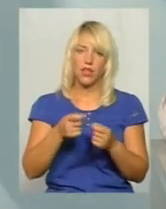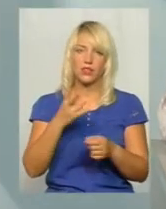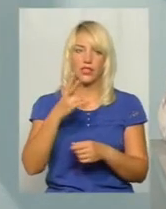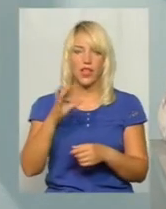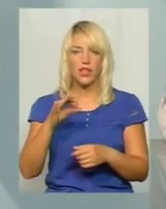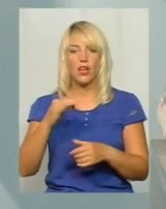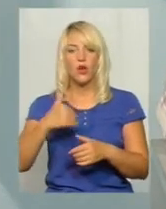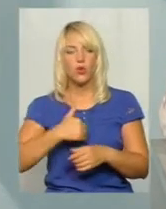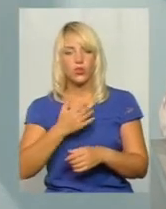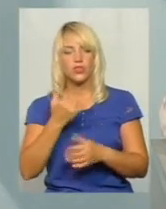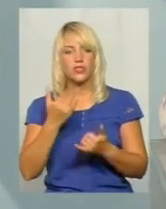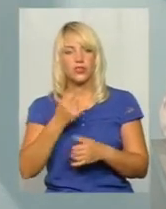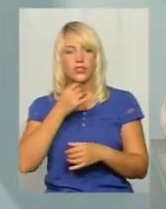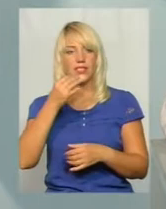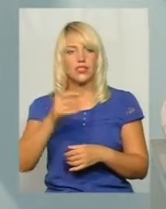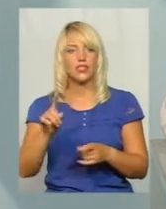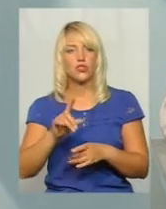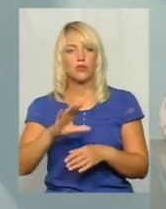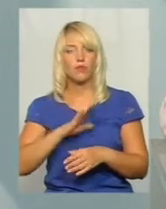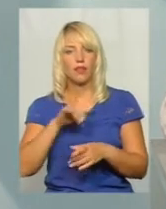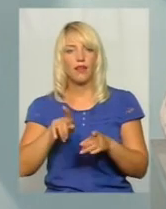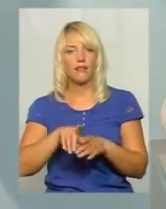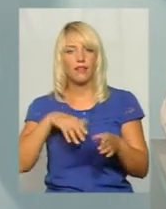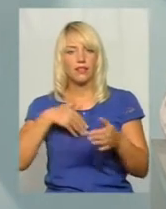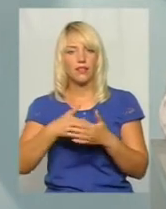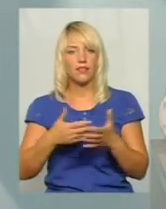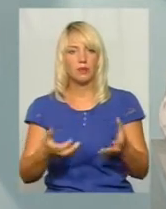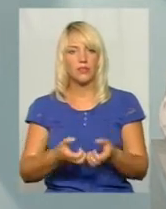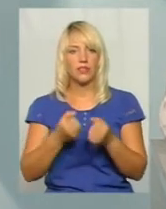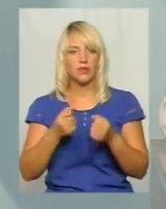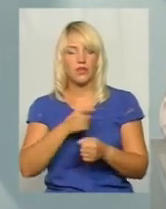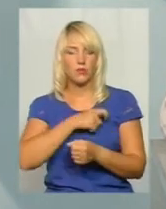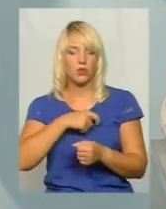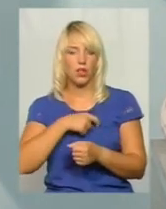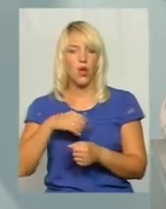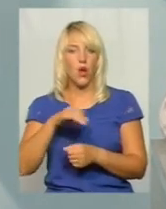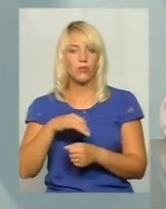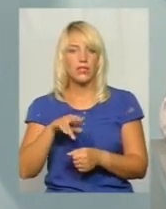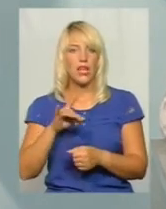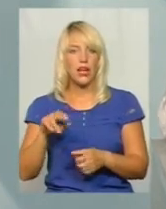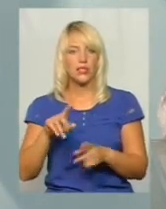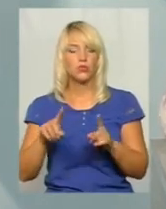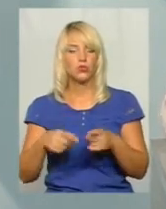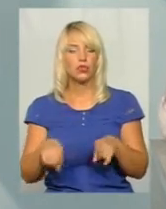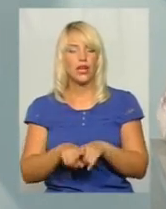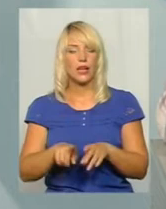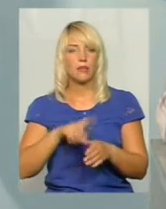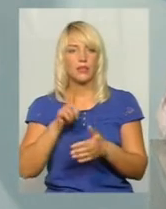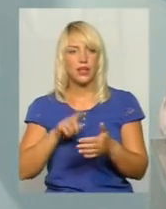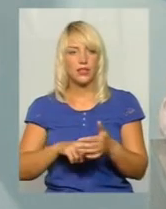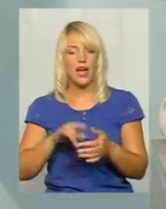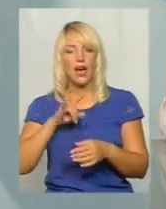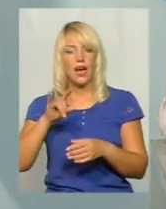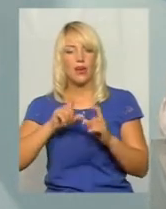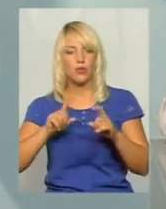хочеться сьогодні і сказати, щоб і була така активна підтримка і депутатів обласної ради. Тому що дане питання, аеропорт є